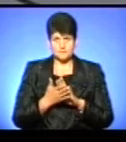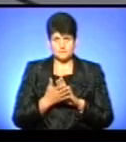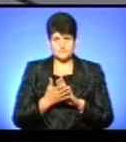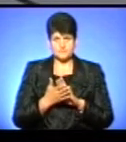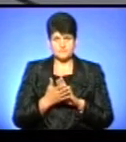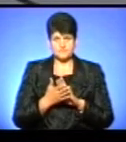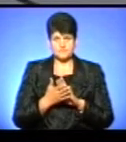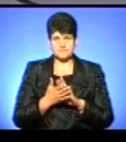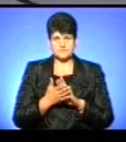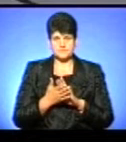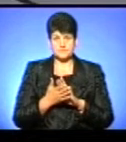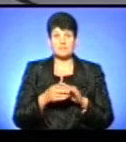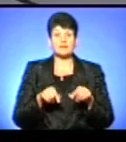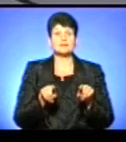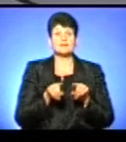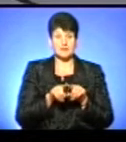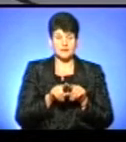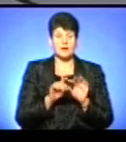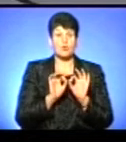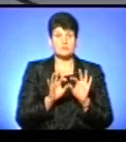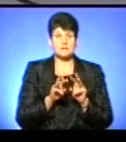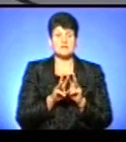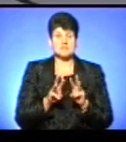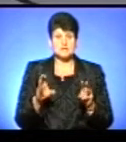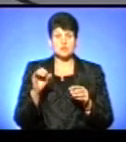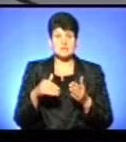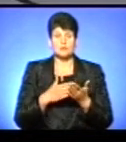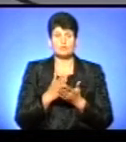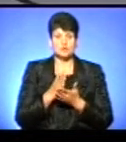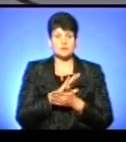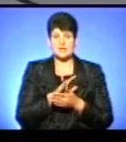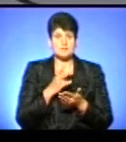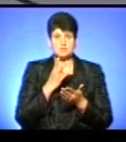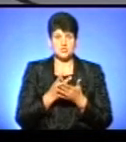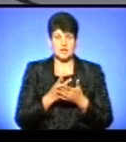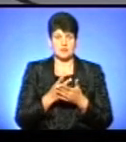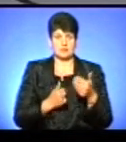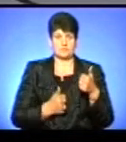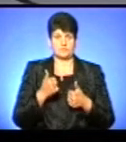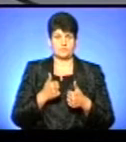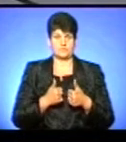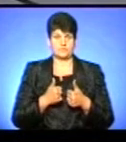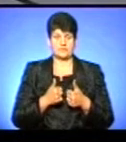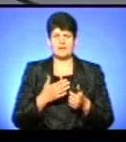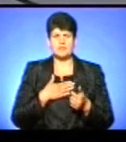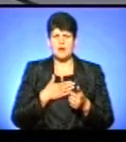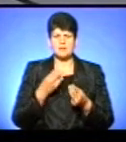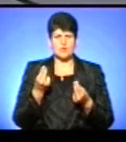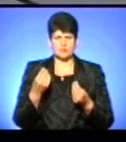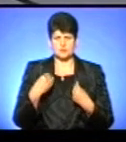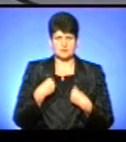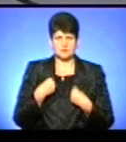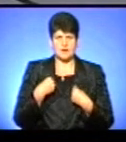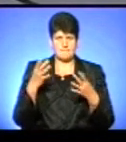Тому… Та, як коментар Міністерства соціальної політики, що не передбачає тендерних процедур. Тобто, власне, нам не гроші на область